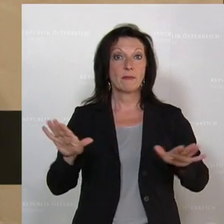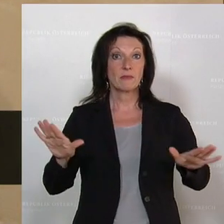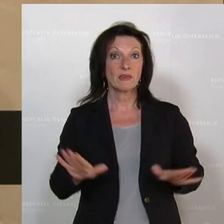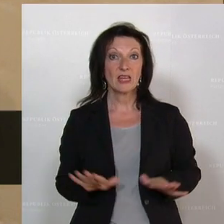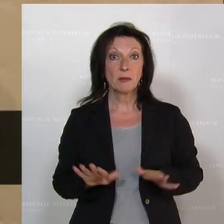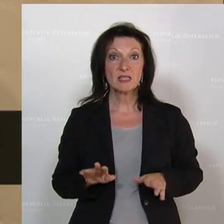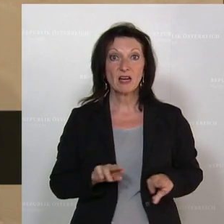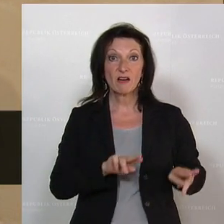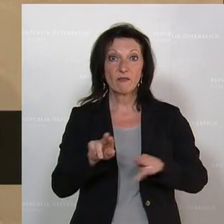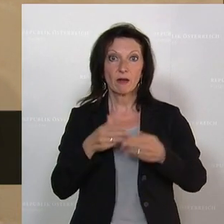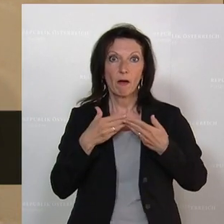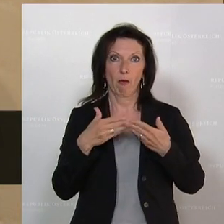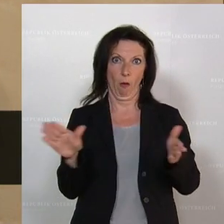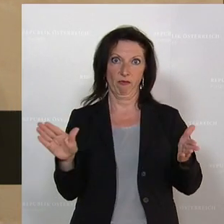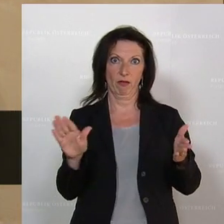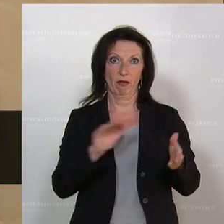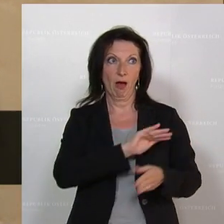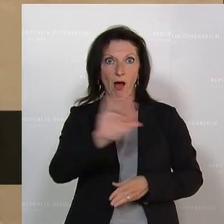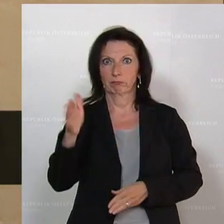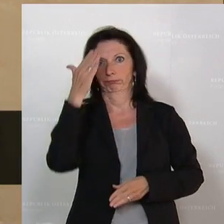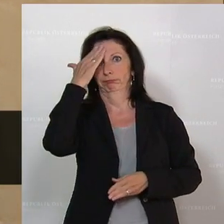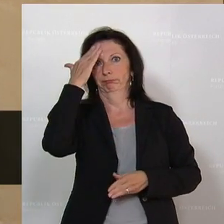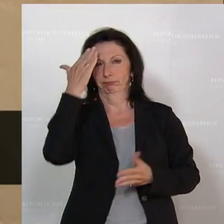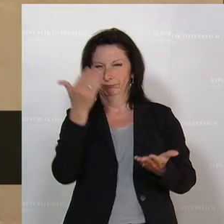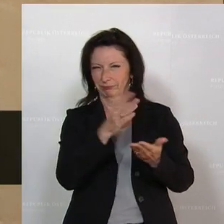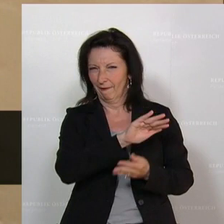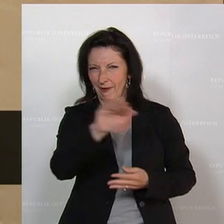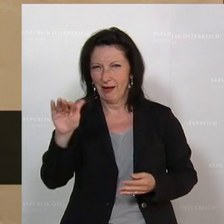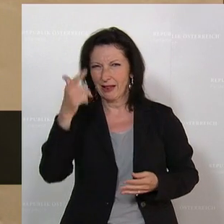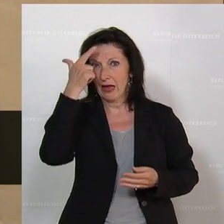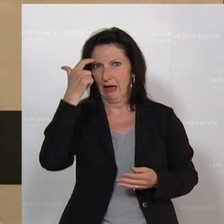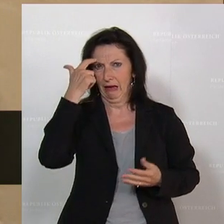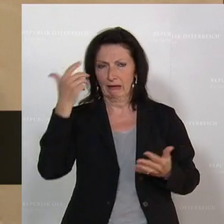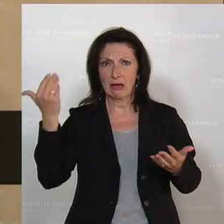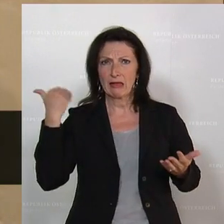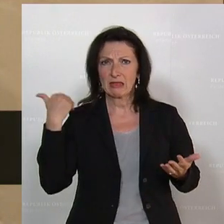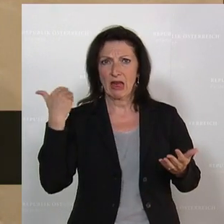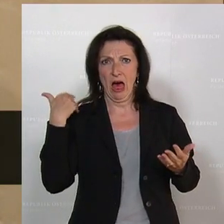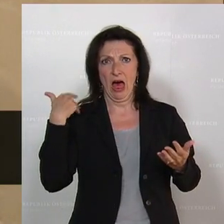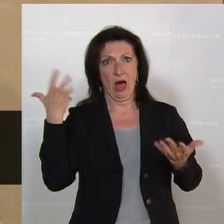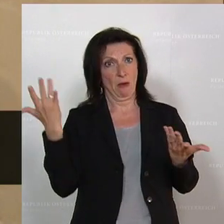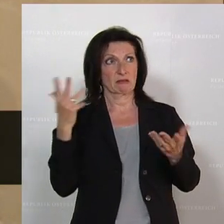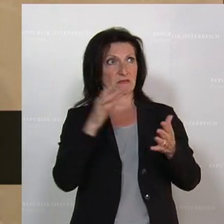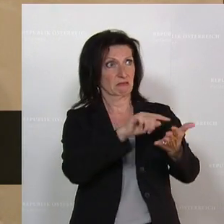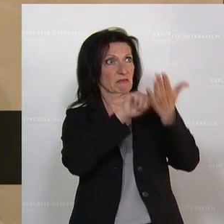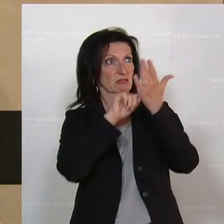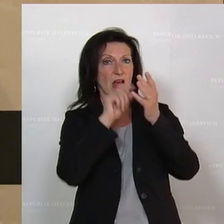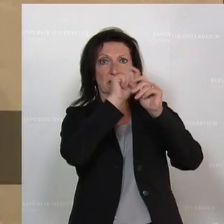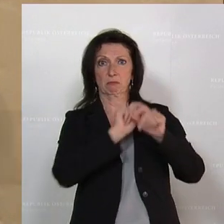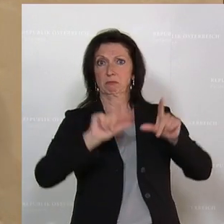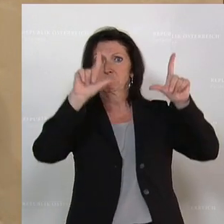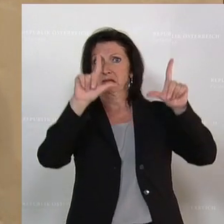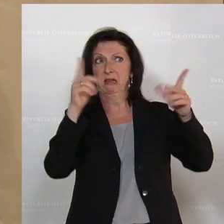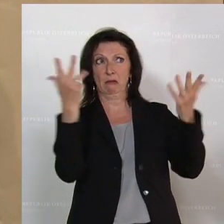-Video veröffentlicht worden, bekannt geworden. Wir erinnern uns alle an das Sittenbild, das wir hier gesehen haben, dass der damalige